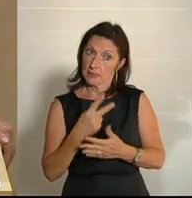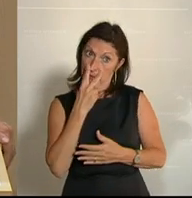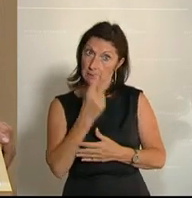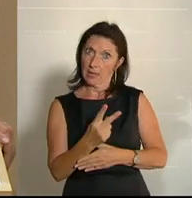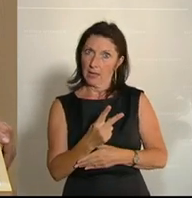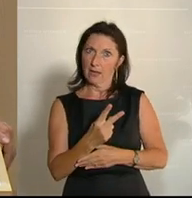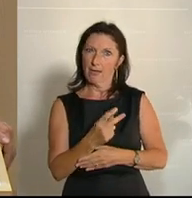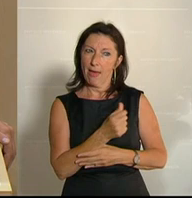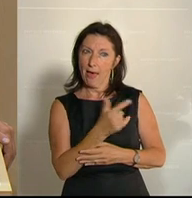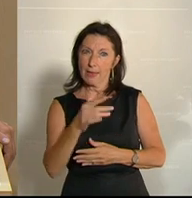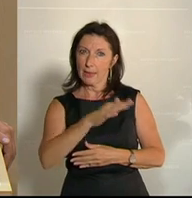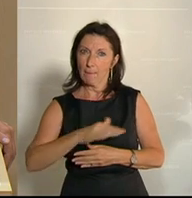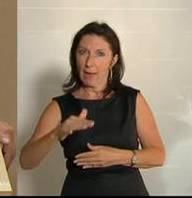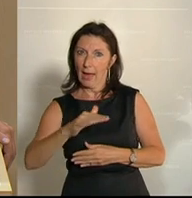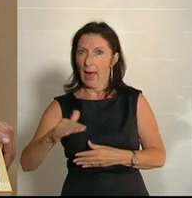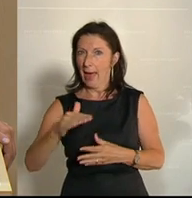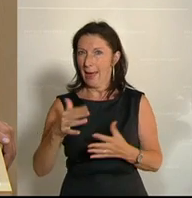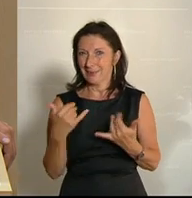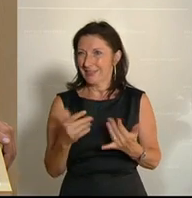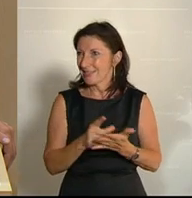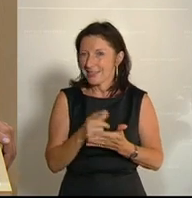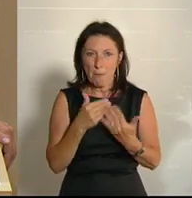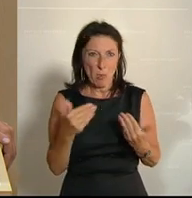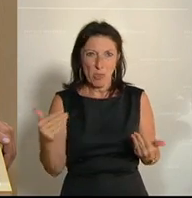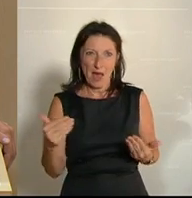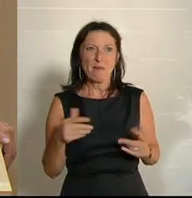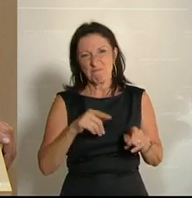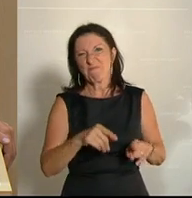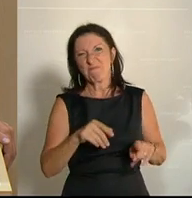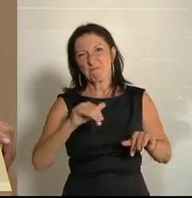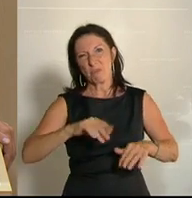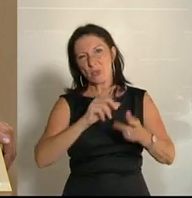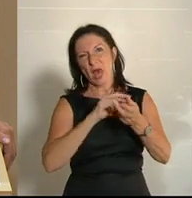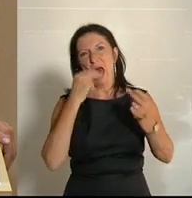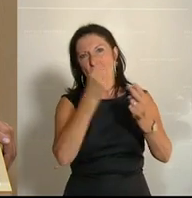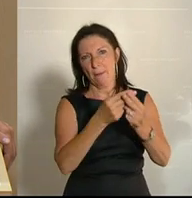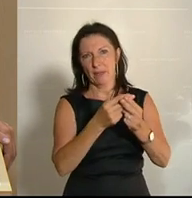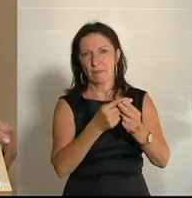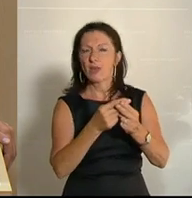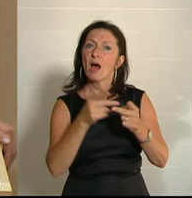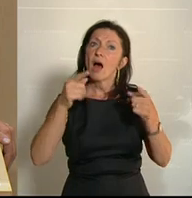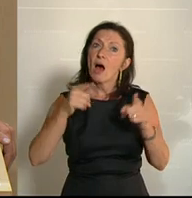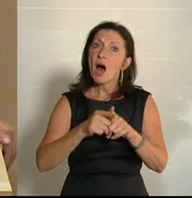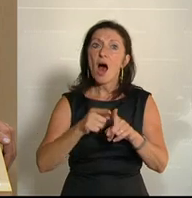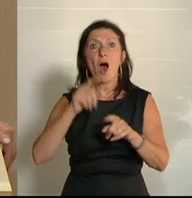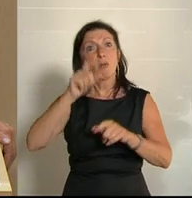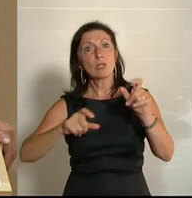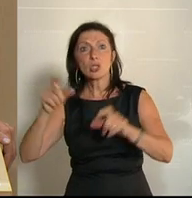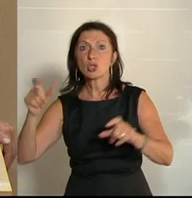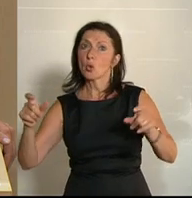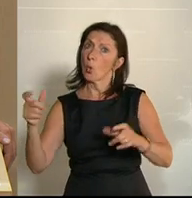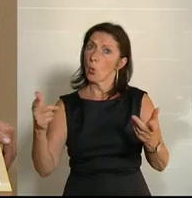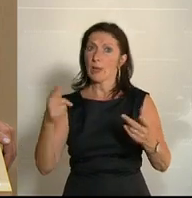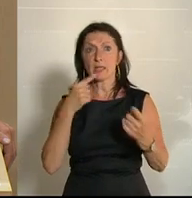Anpassungen an die modernen Anforderungen notwendig sind. Auch im persönlichen Gespräch mit den Parteien stürze ich oft